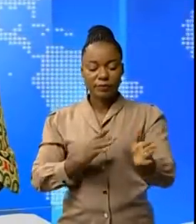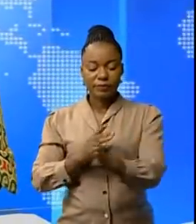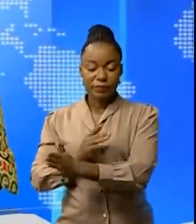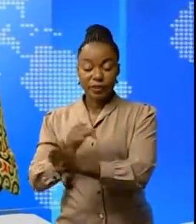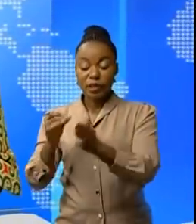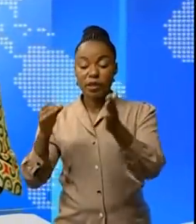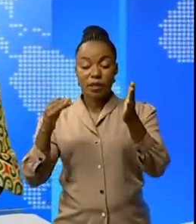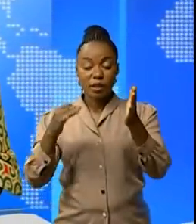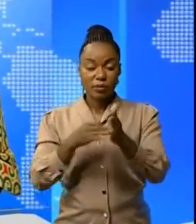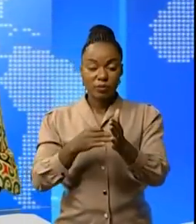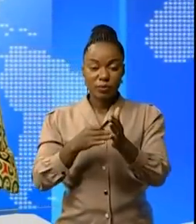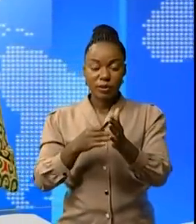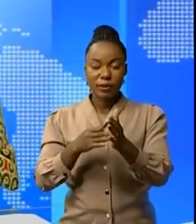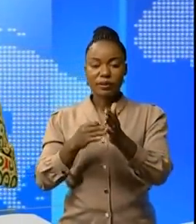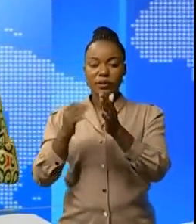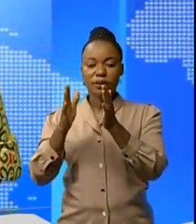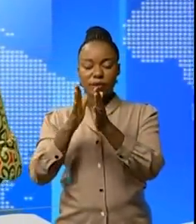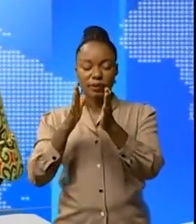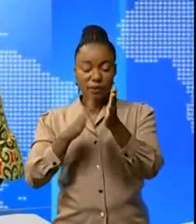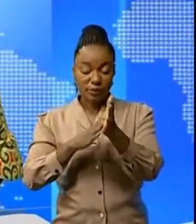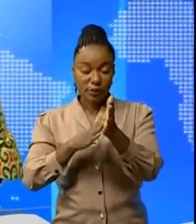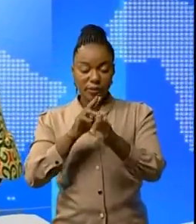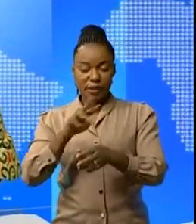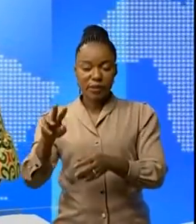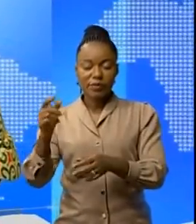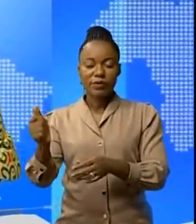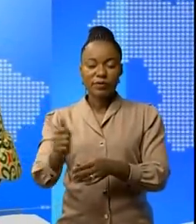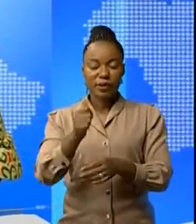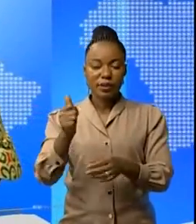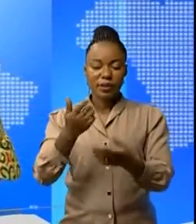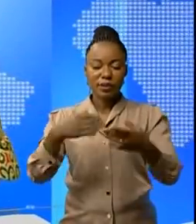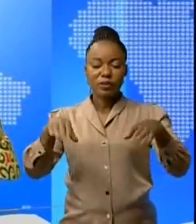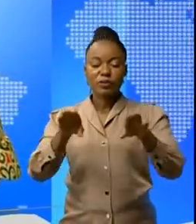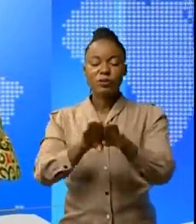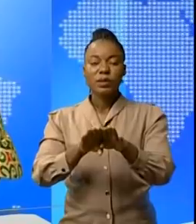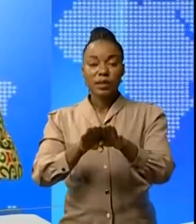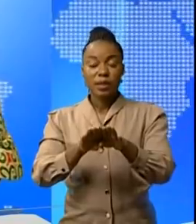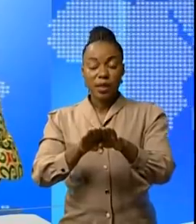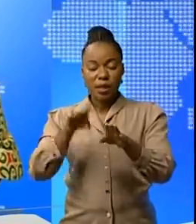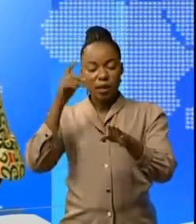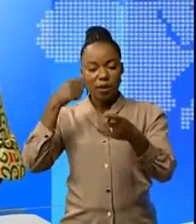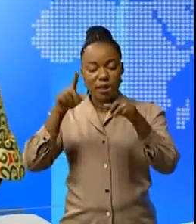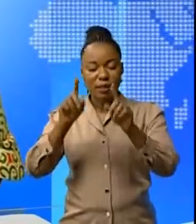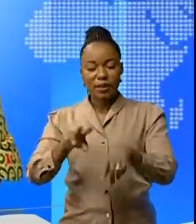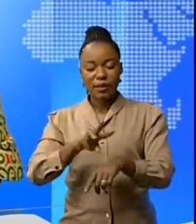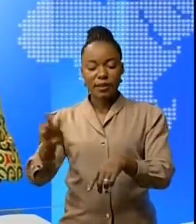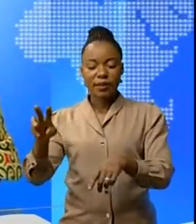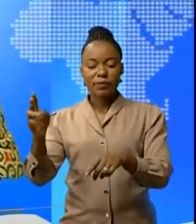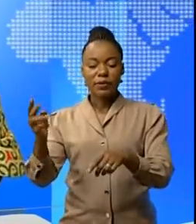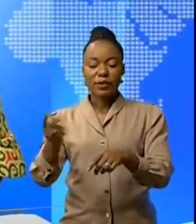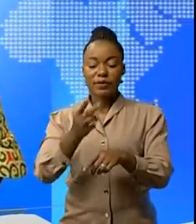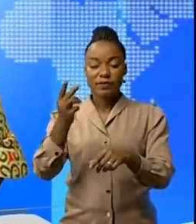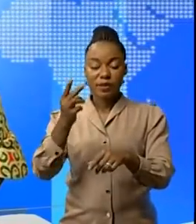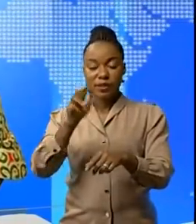septembre 2021 était la clôture solennelle de l'année scolaire 2020-2021 sur toute l'étendue